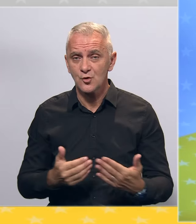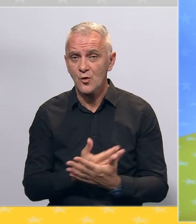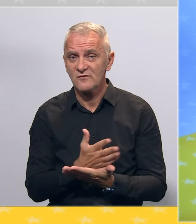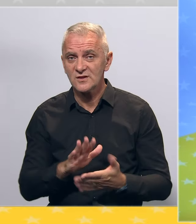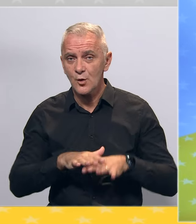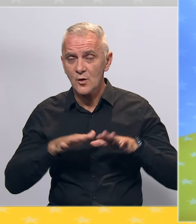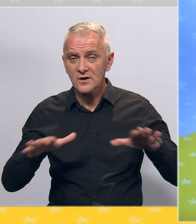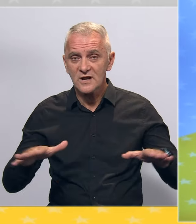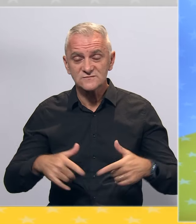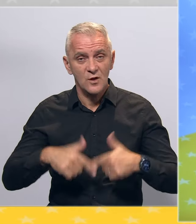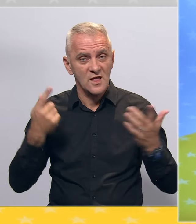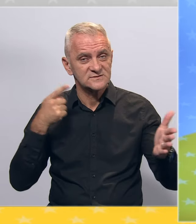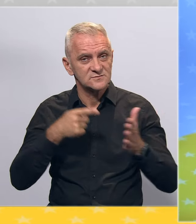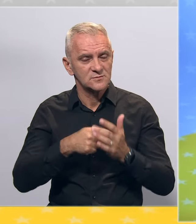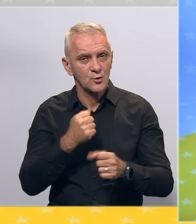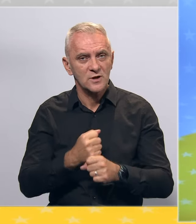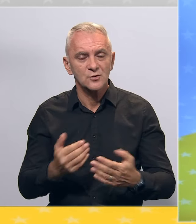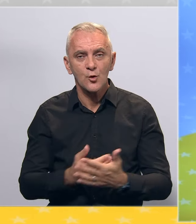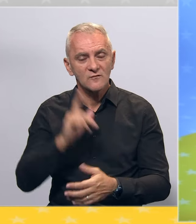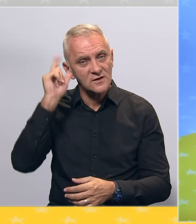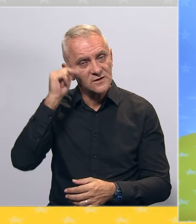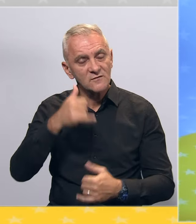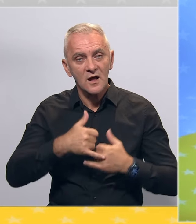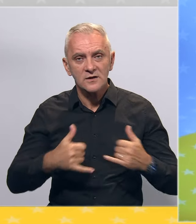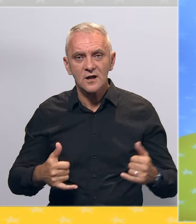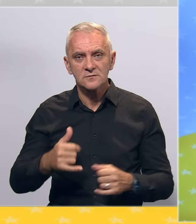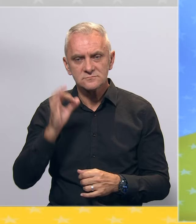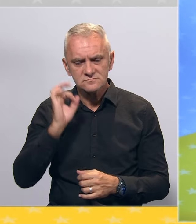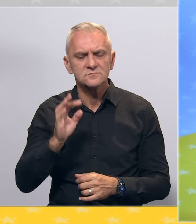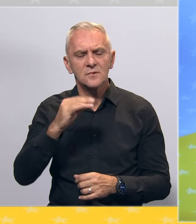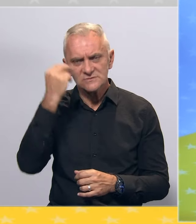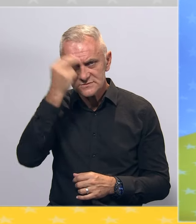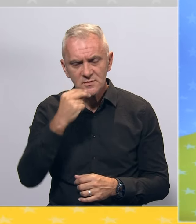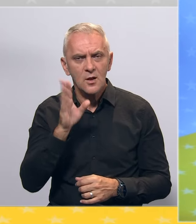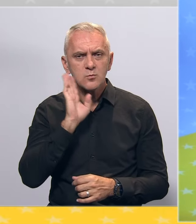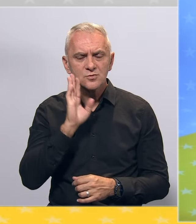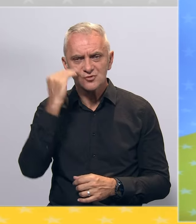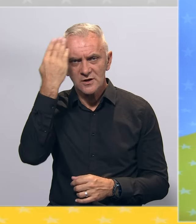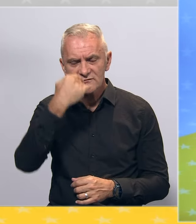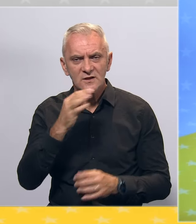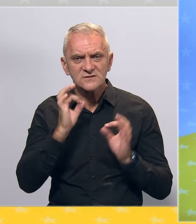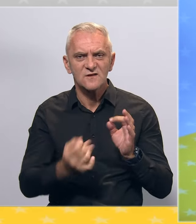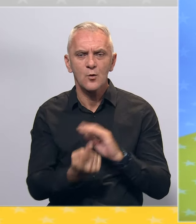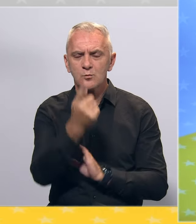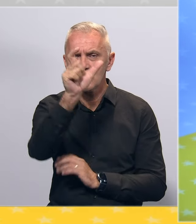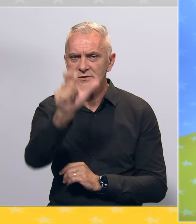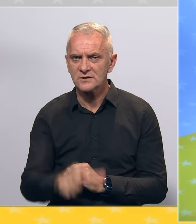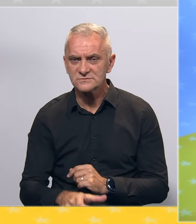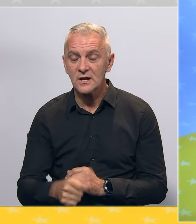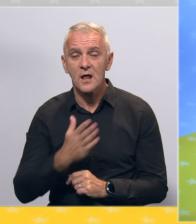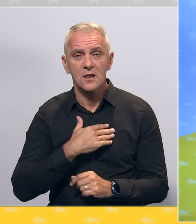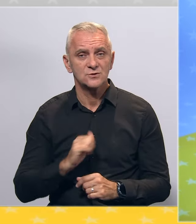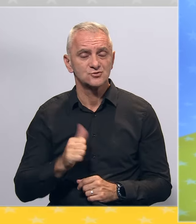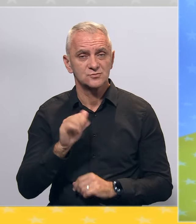fazu razvoja s jasnim cijeljem učiniti novi travni gradom prema mjeri svakog i Srbina i Bošnjaka i Hrvata, odnosno svakog pojedinca. Naši prvi